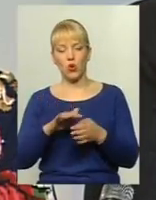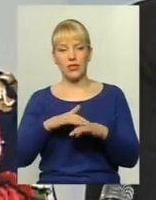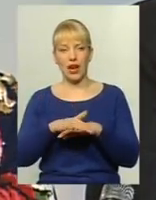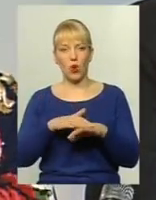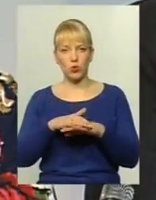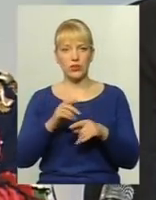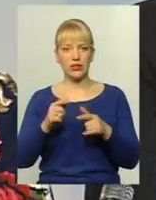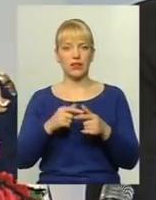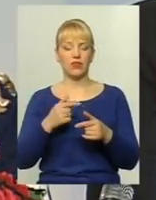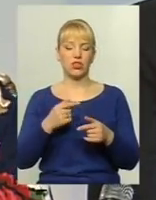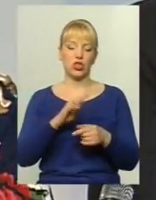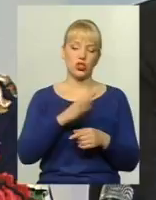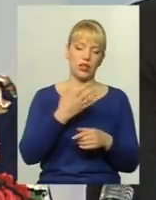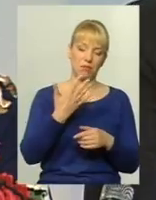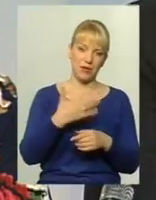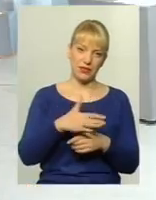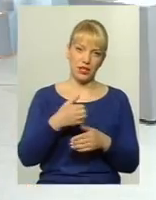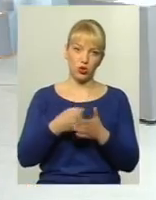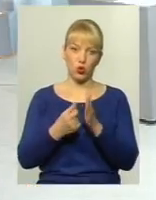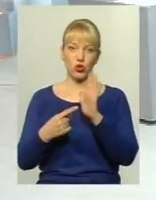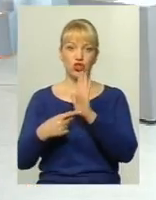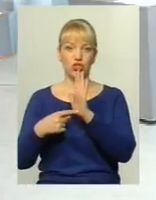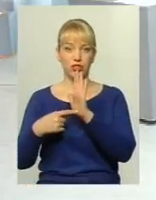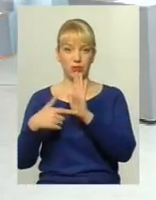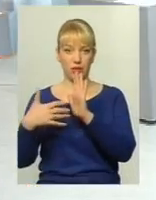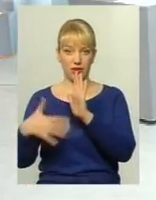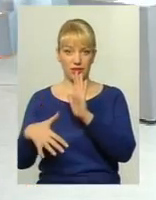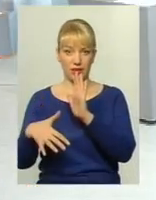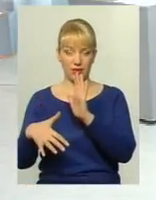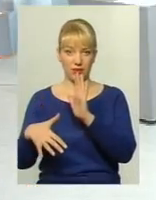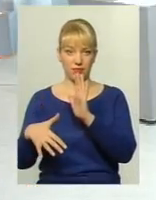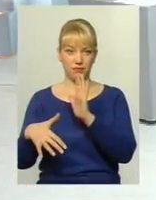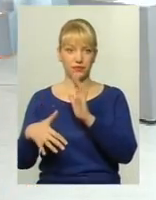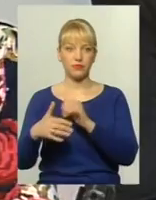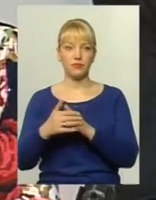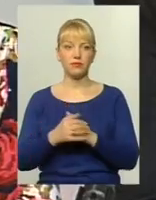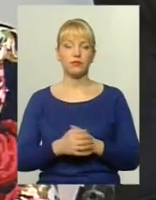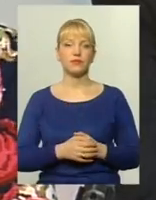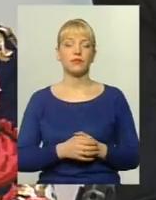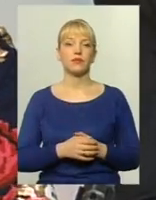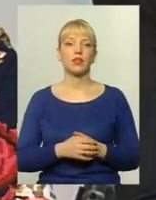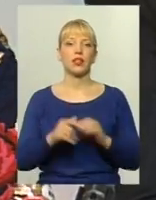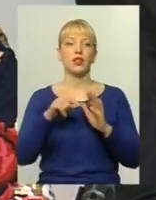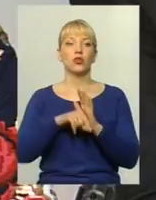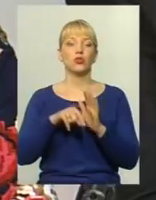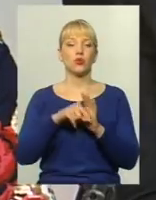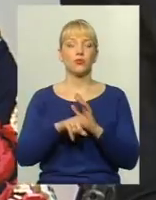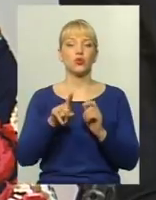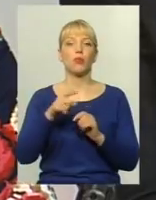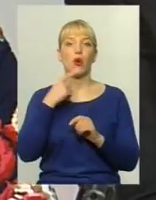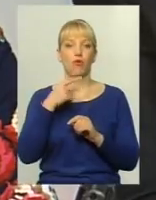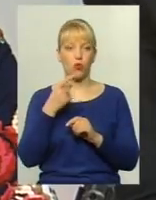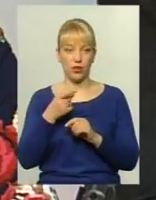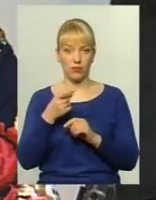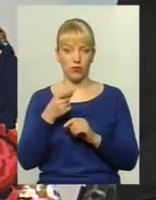,50 до 6,50 гривень. Розрахунки. Тобто, про що ми говоримо, що